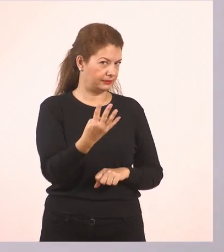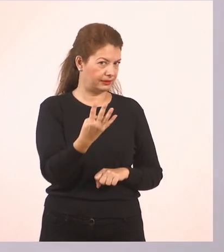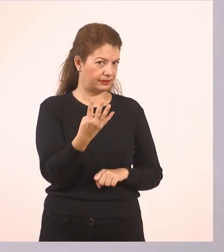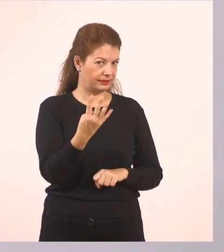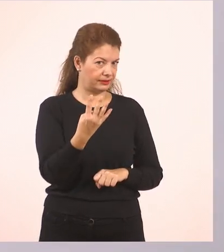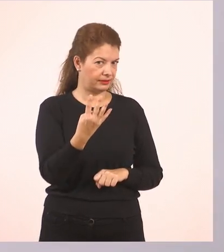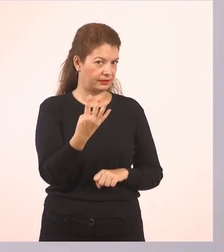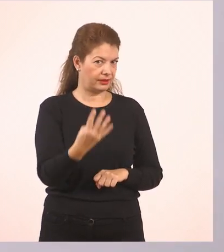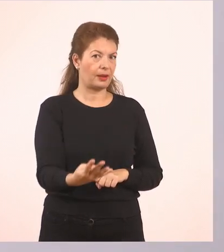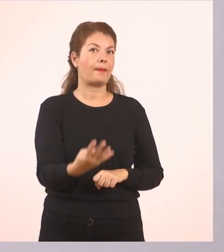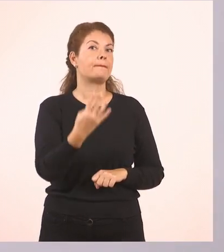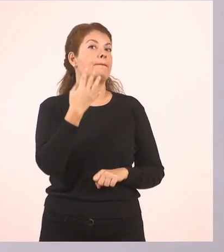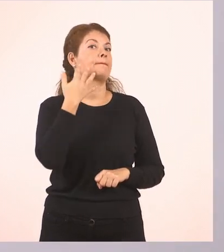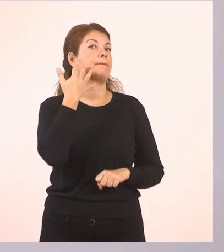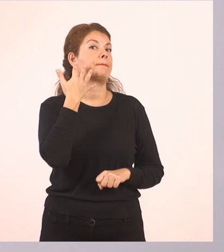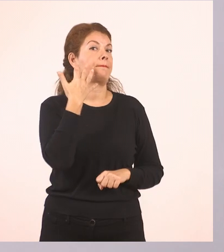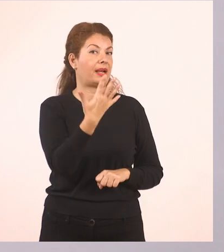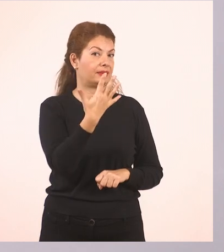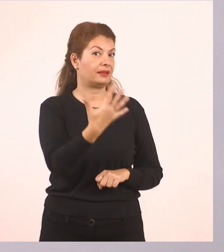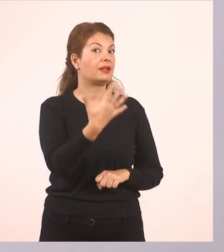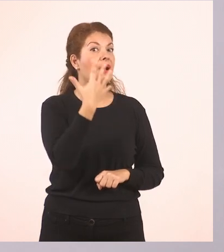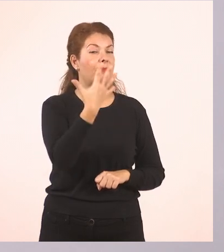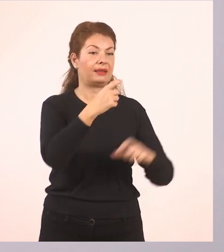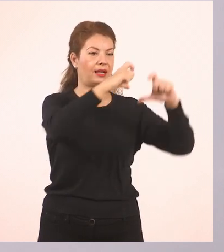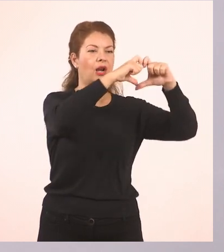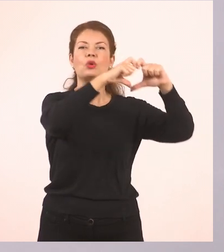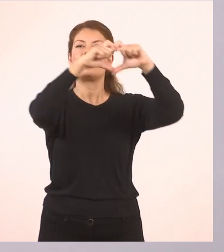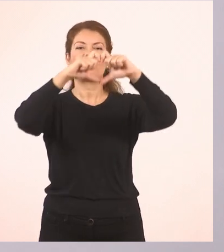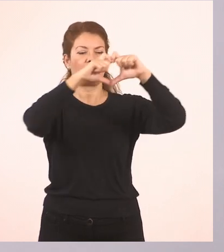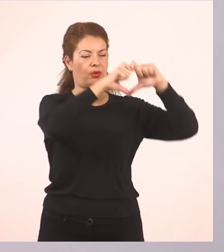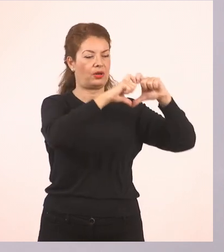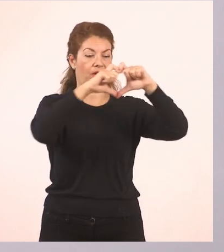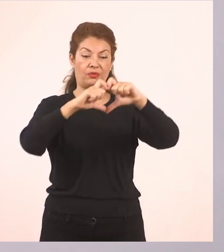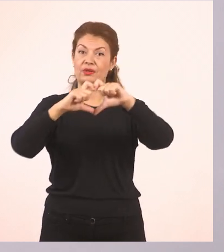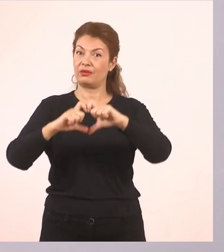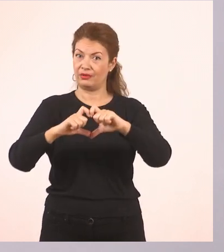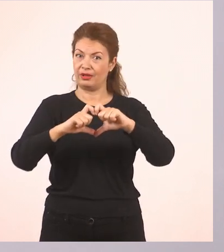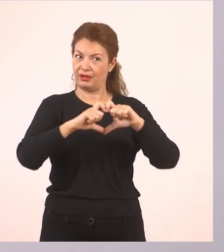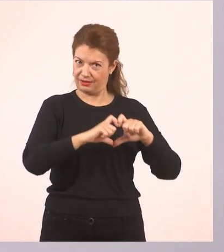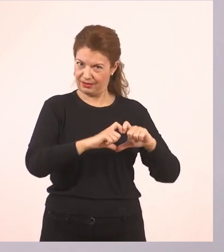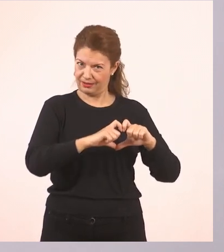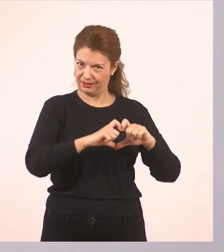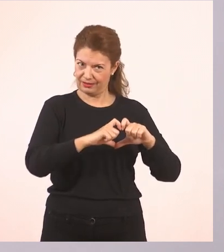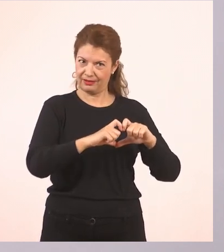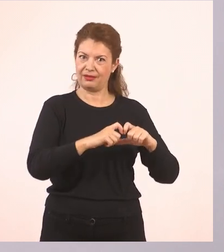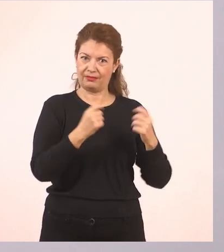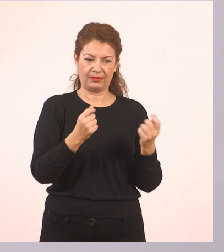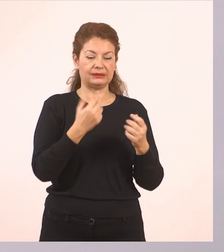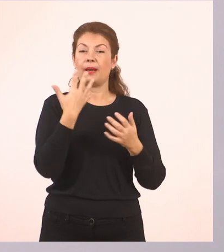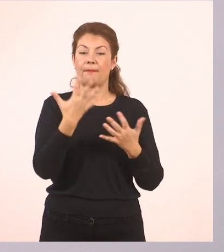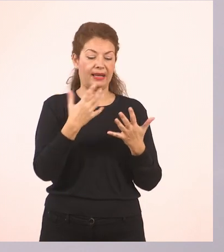5. Έχω ζωγραφίσει 1 καρδιά για κάθε